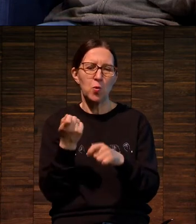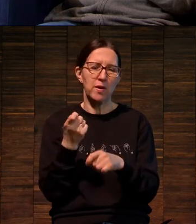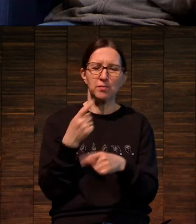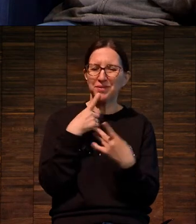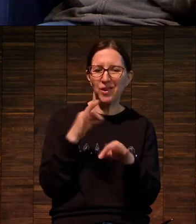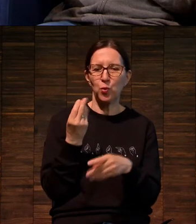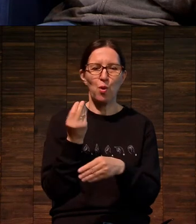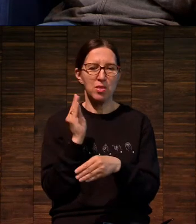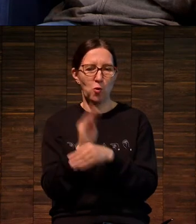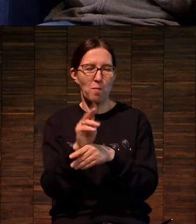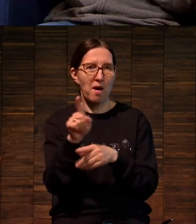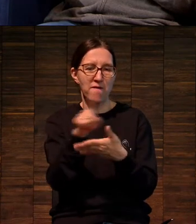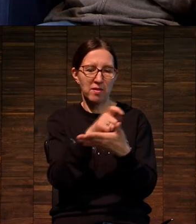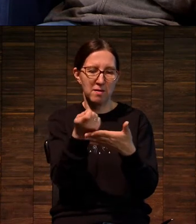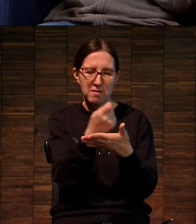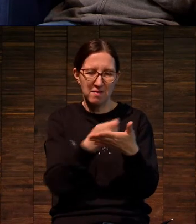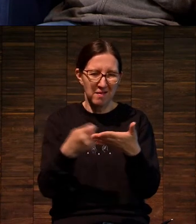гравюры.